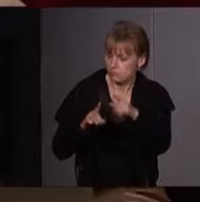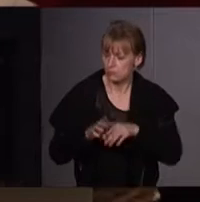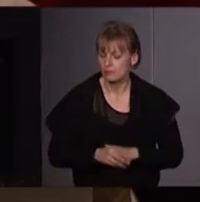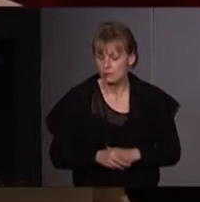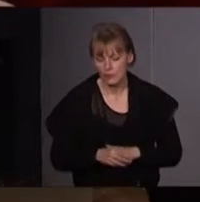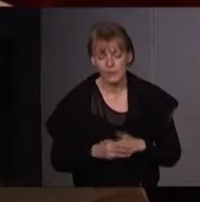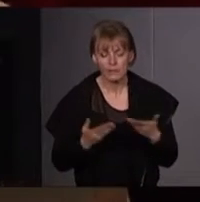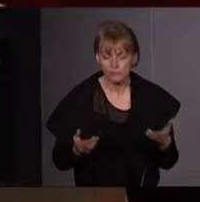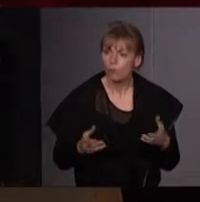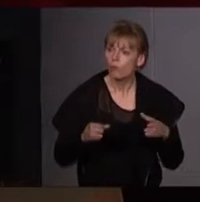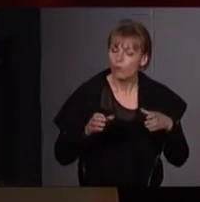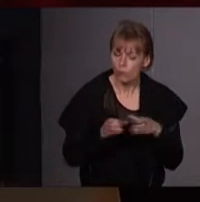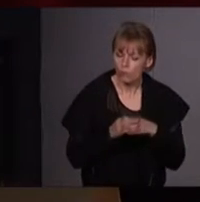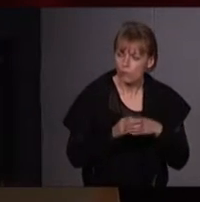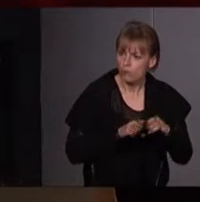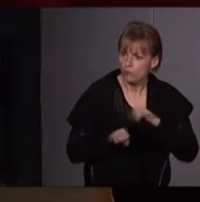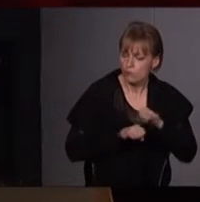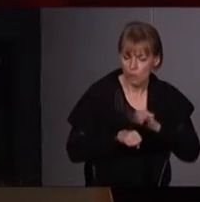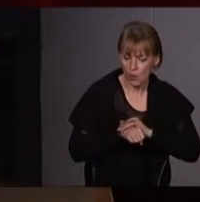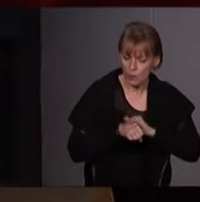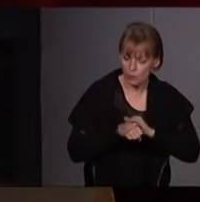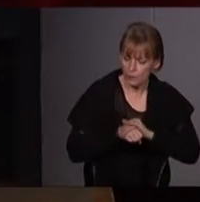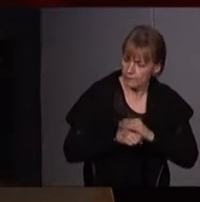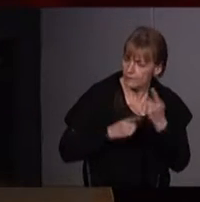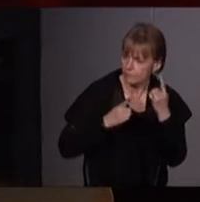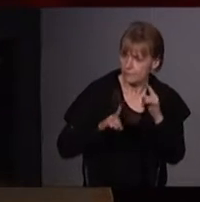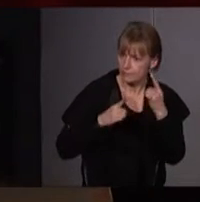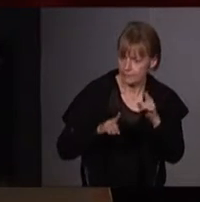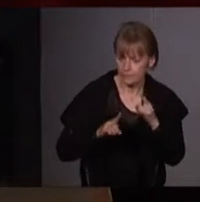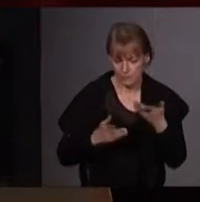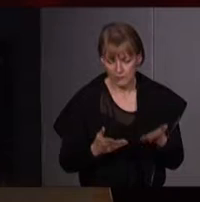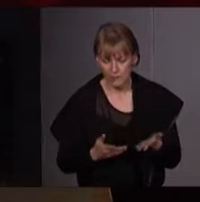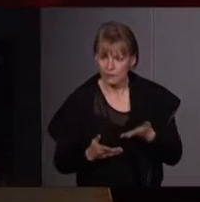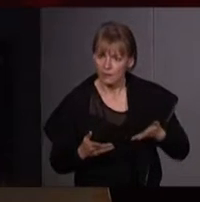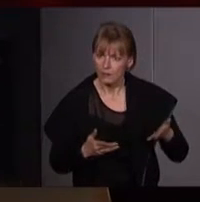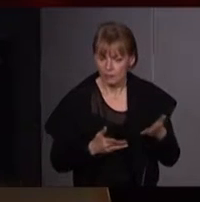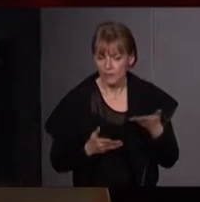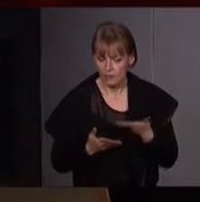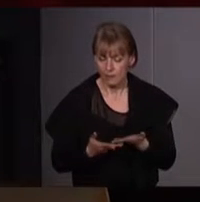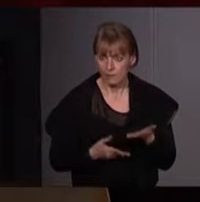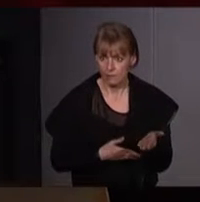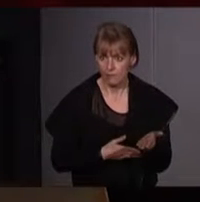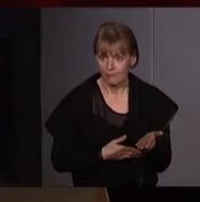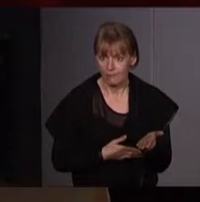politiques de femmes qui se mobilisent pour la nature vont donc souffrir d'une double